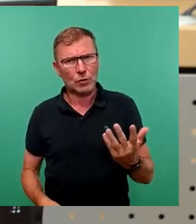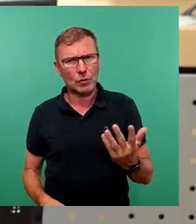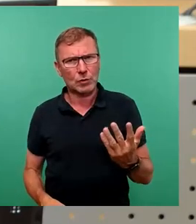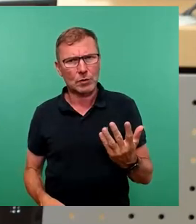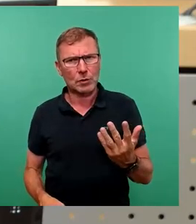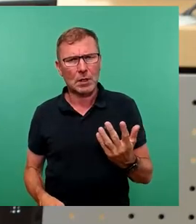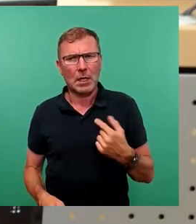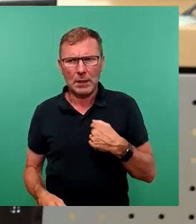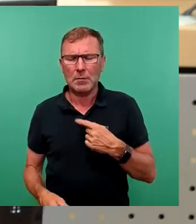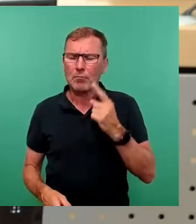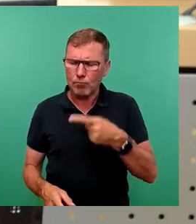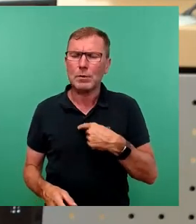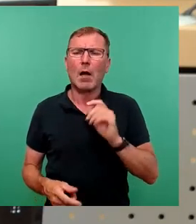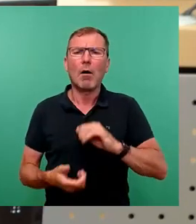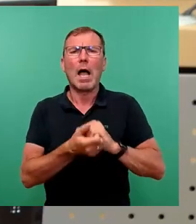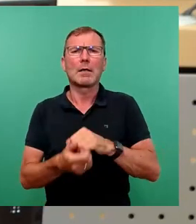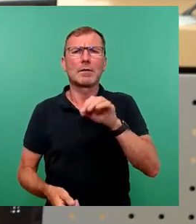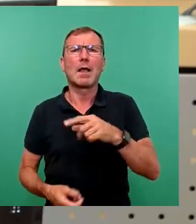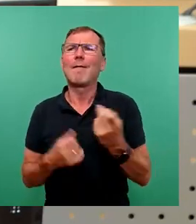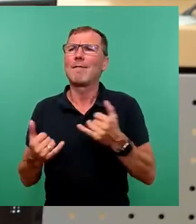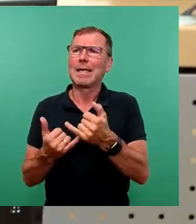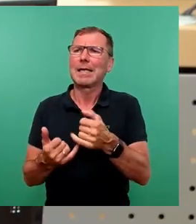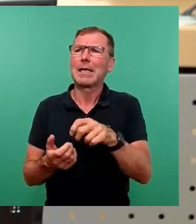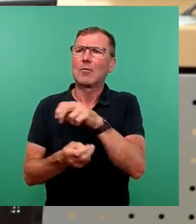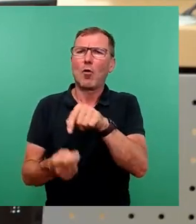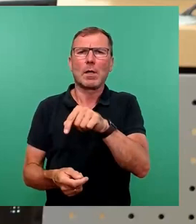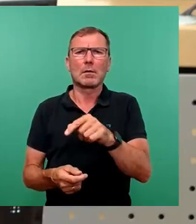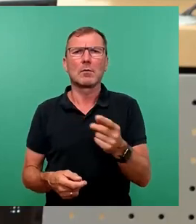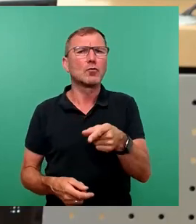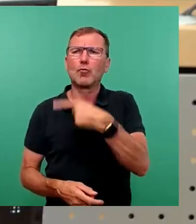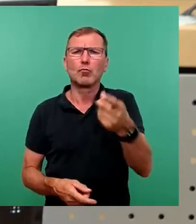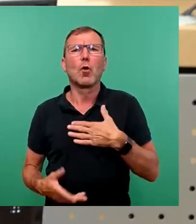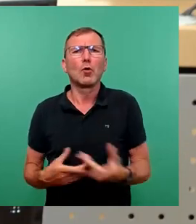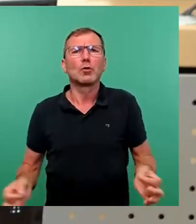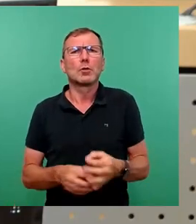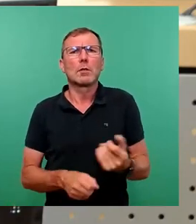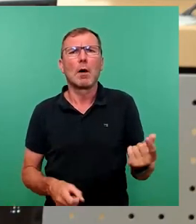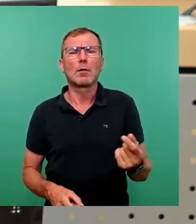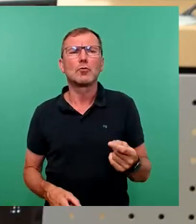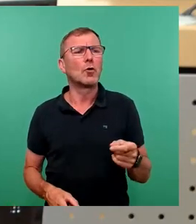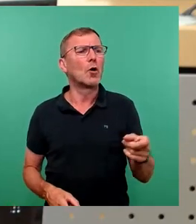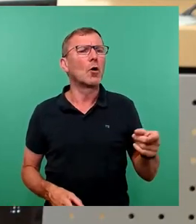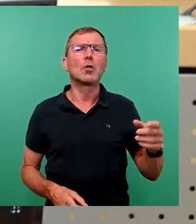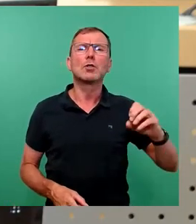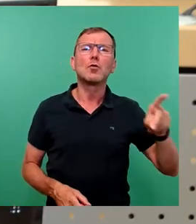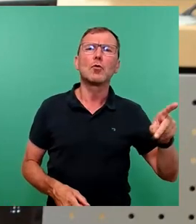treffe ich auch Einigungen darüber, wie ich damit umgehe. Und das haben sie offensichtlich nicht. Die FDP und die CDU, Herr Krüger hat es ja eben gerade auch